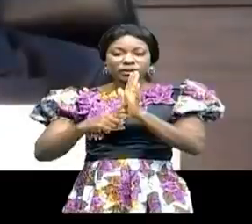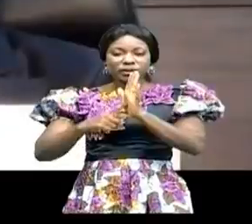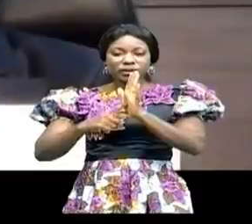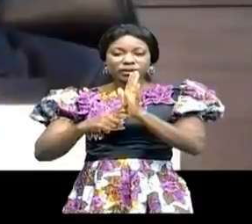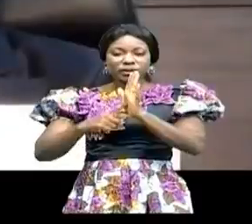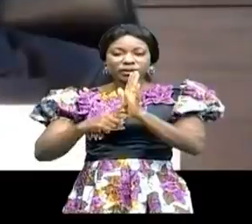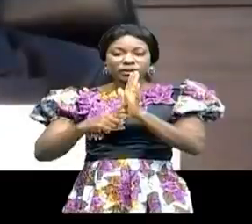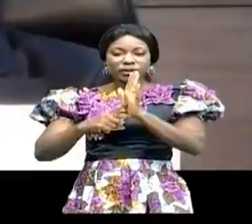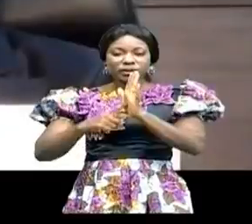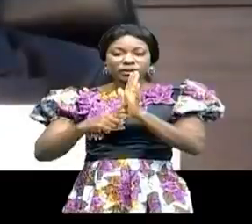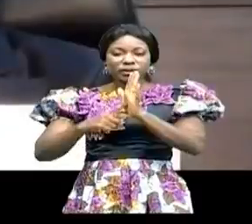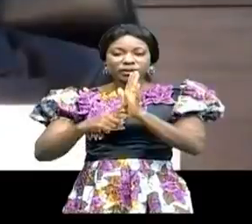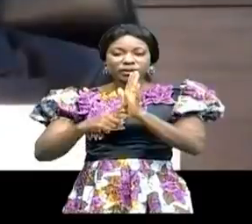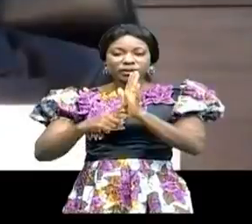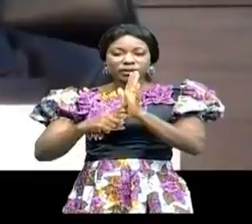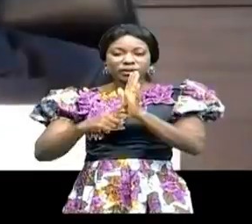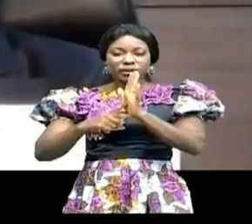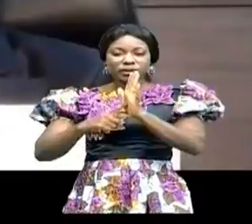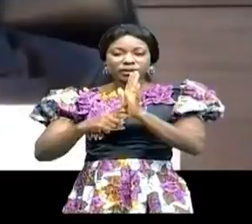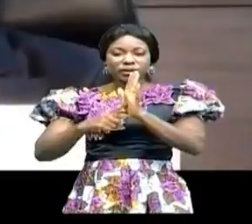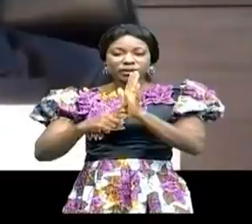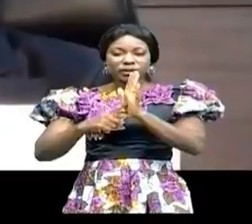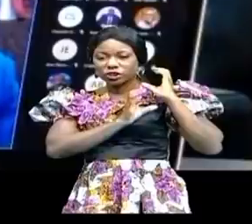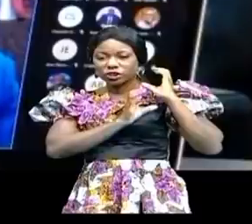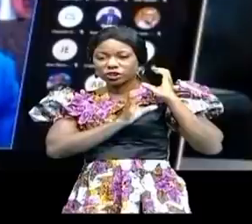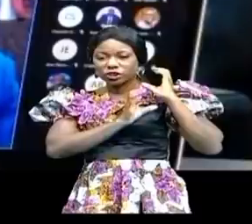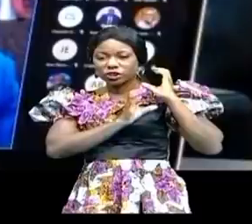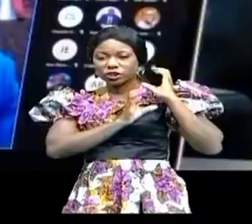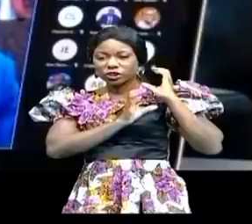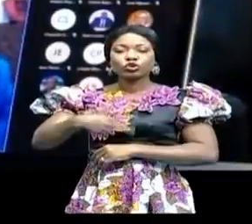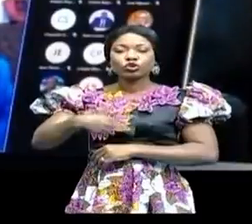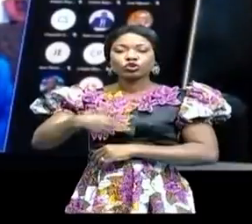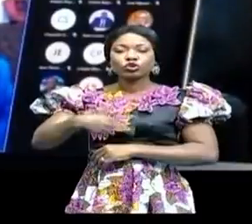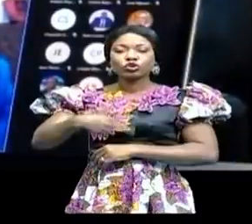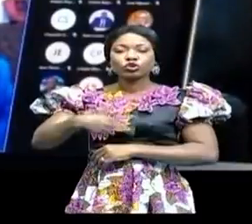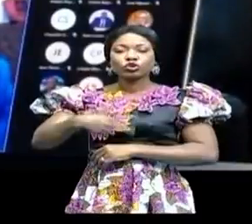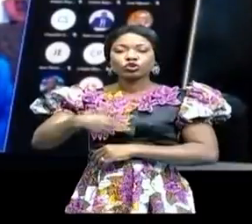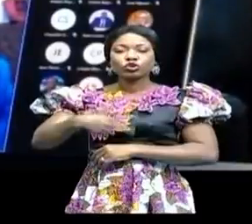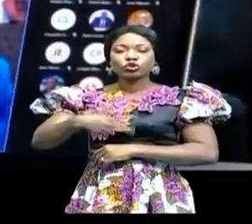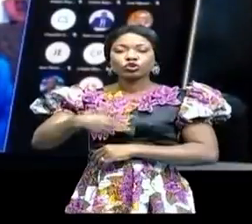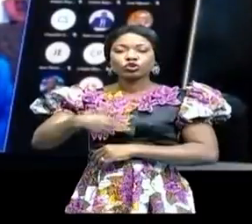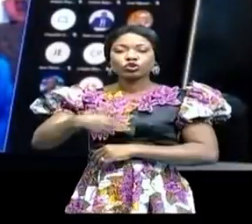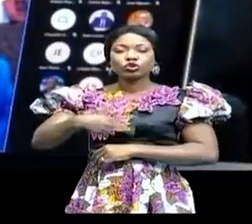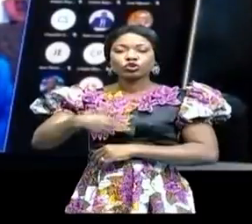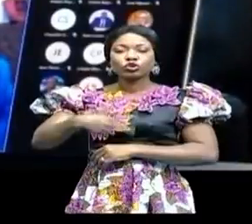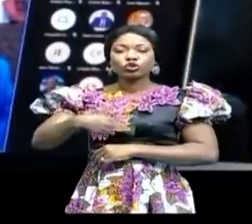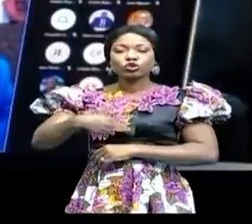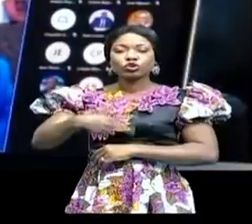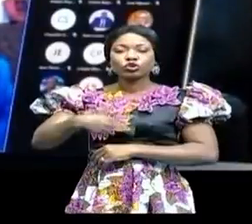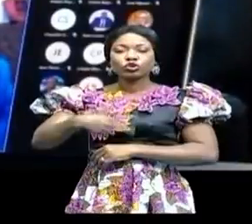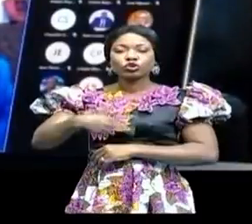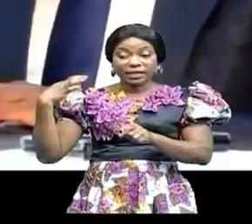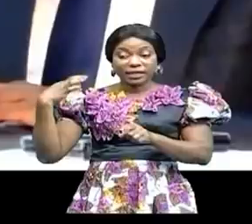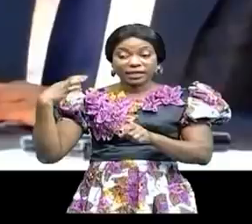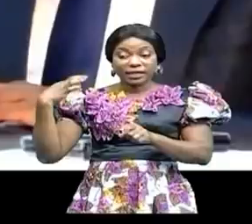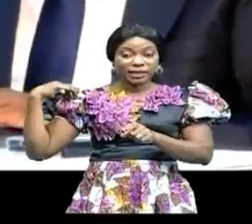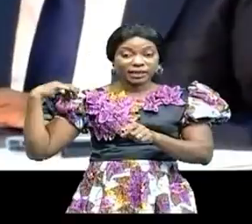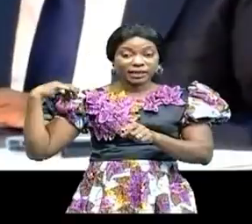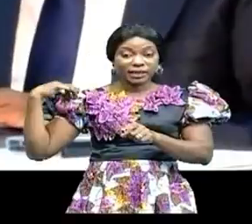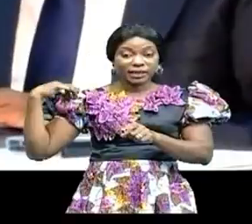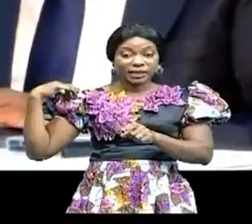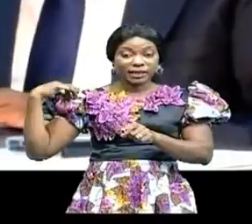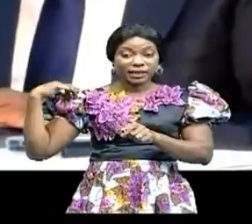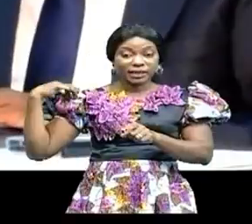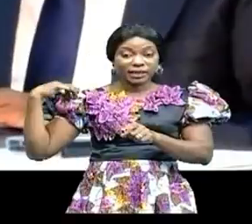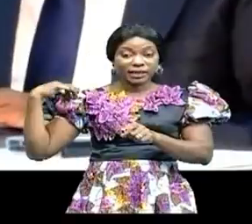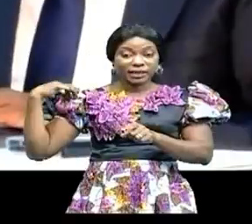exécutif adjoint en charge de l'intégration régionale. Un appel à la candidature doit être lancé à cet effet